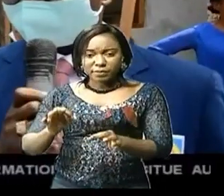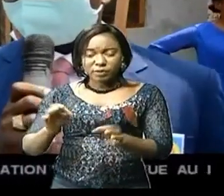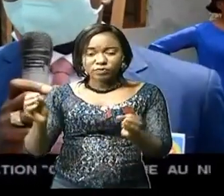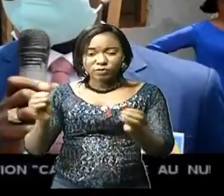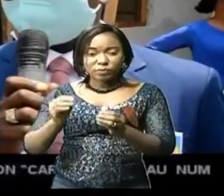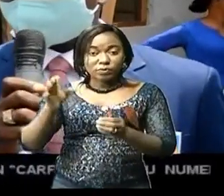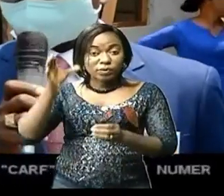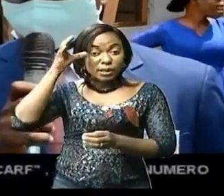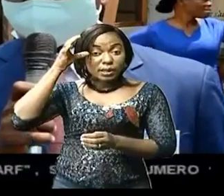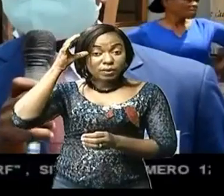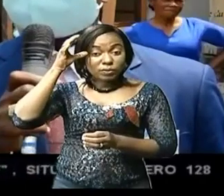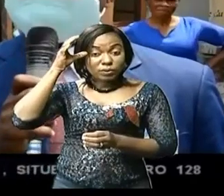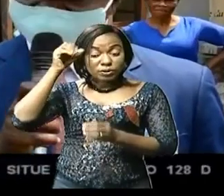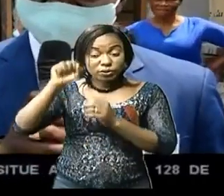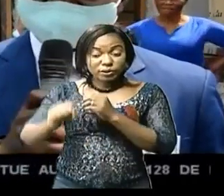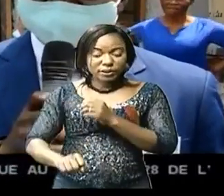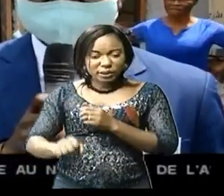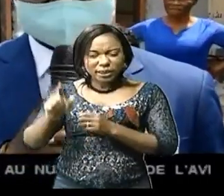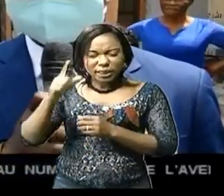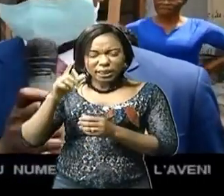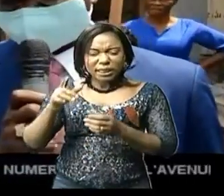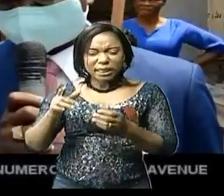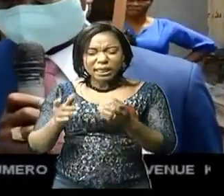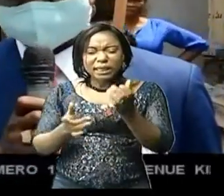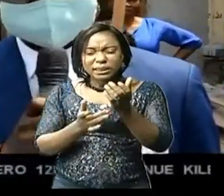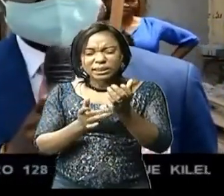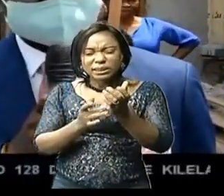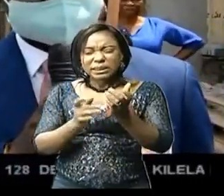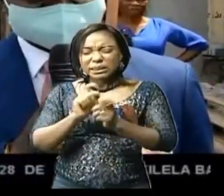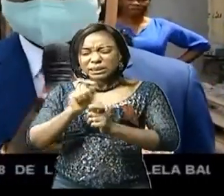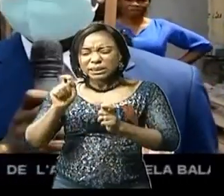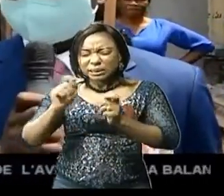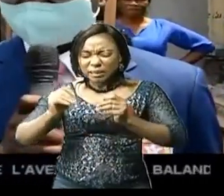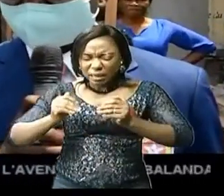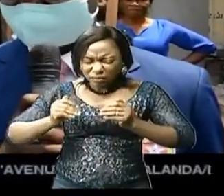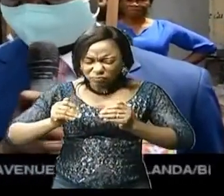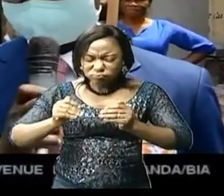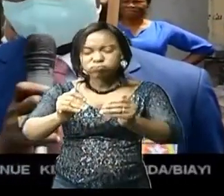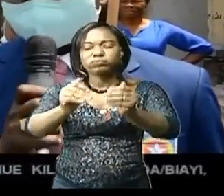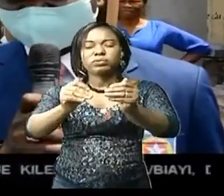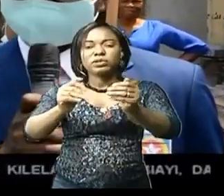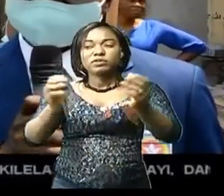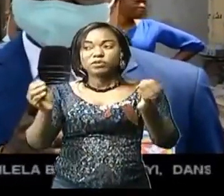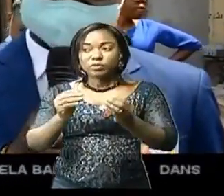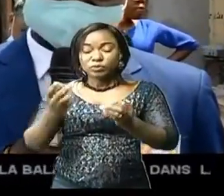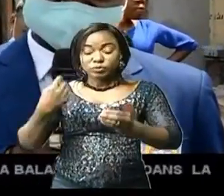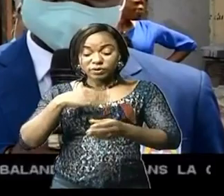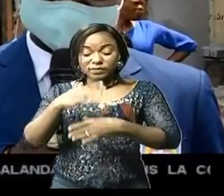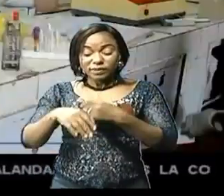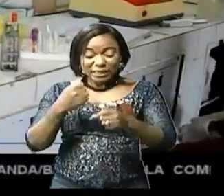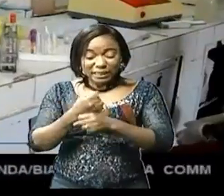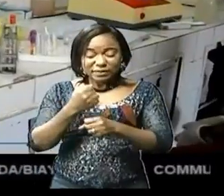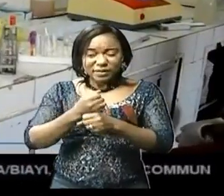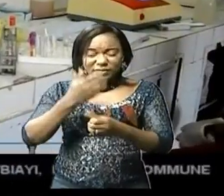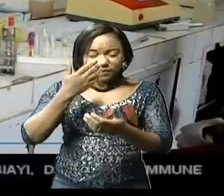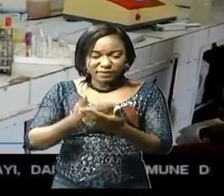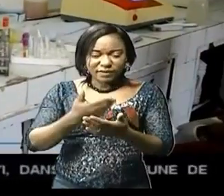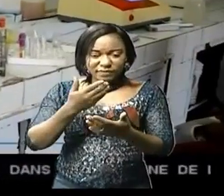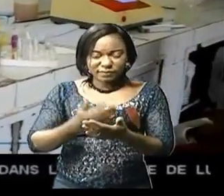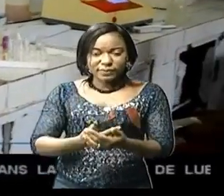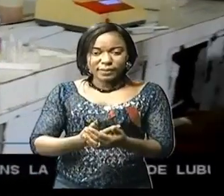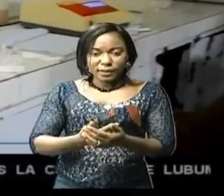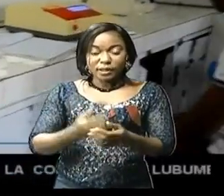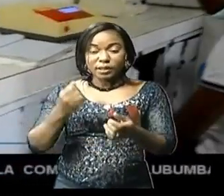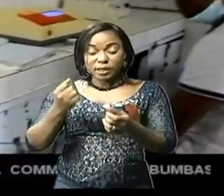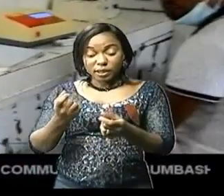a une technologie très avancée en équipement et c'est ce que nous allons faire le plus rapidement possible. En ces jours de travail